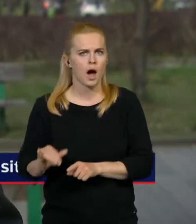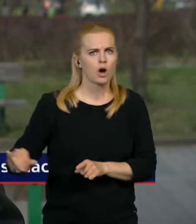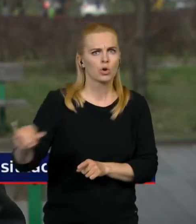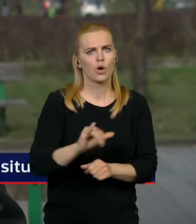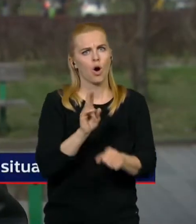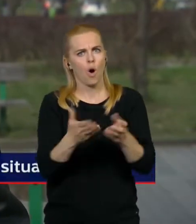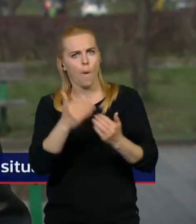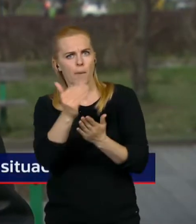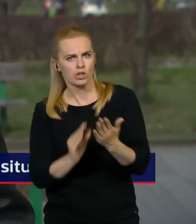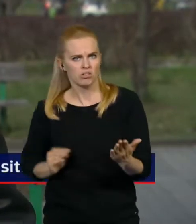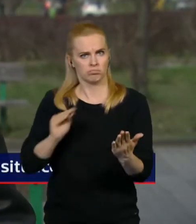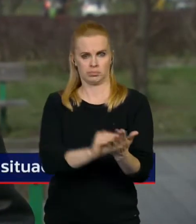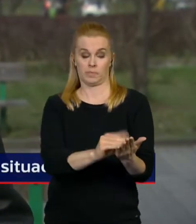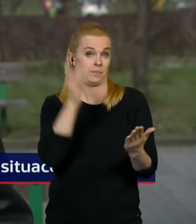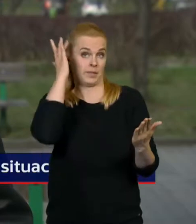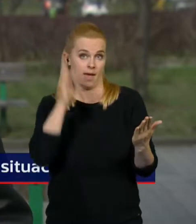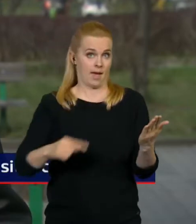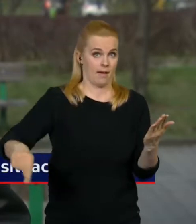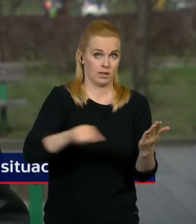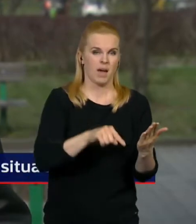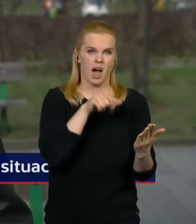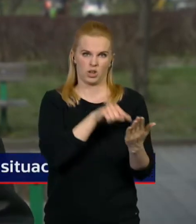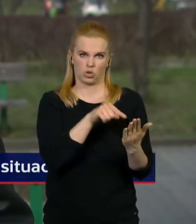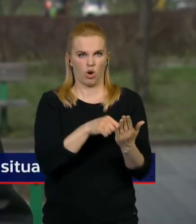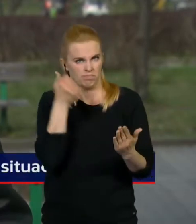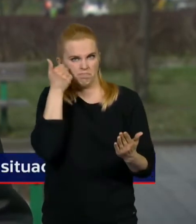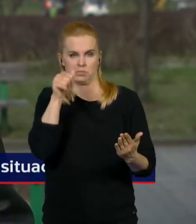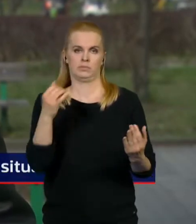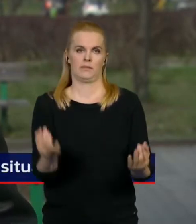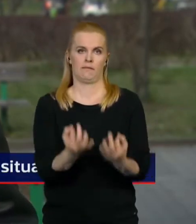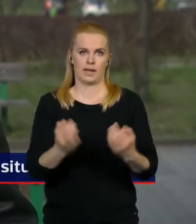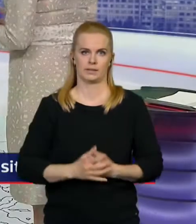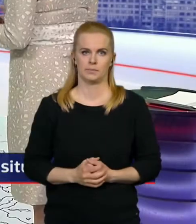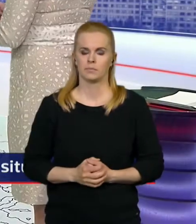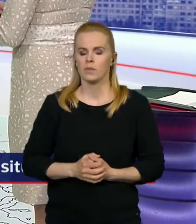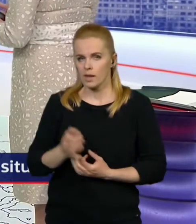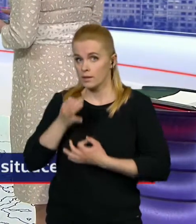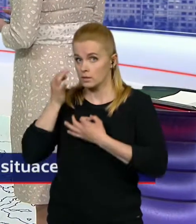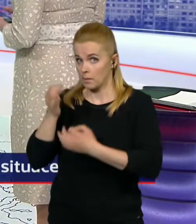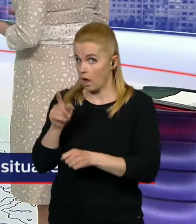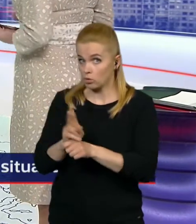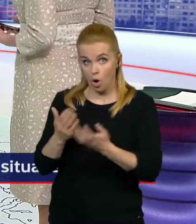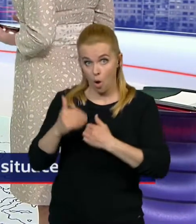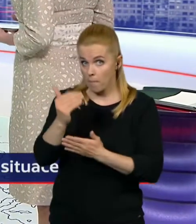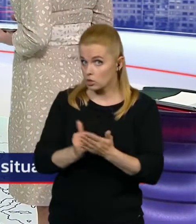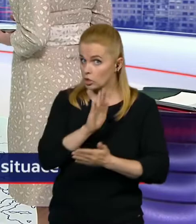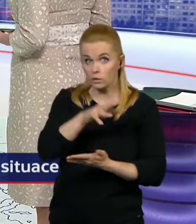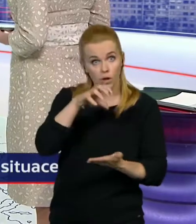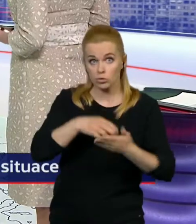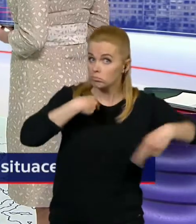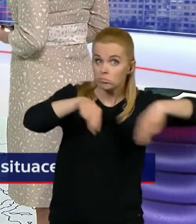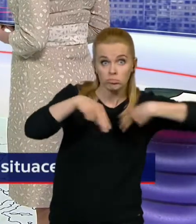opatření napsal a to je velmi, velmi zvláštní věc. A toto opatření tedy s vámi nikdo, s vaší skupinou nikdo